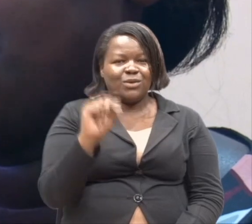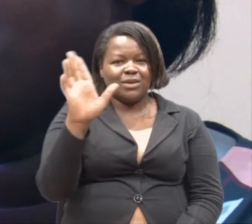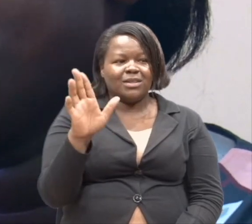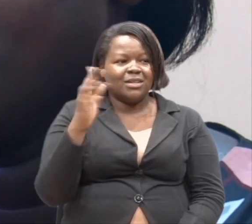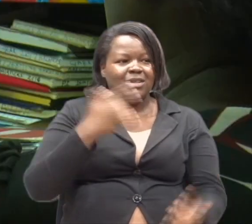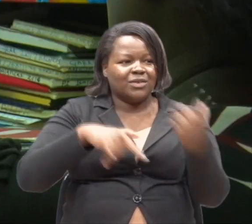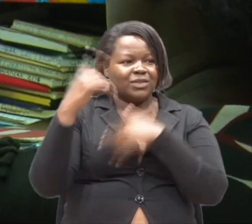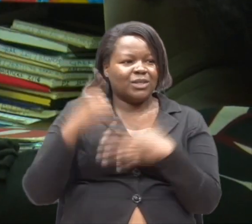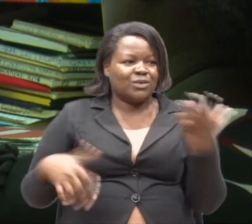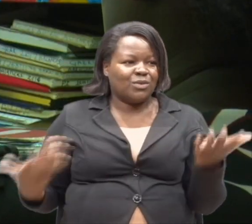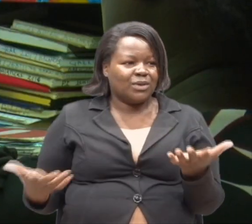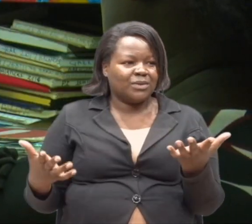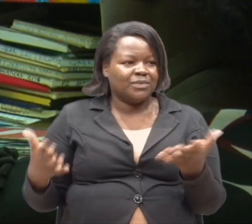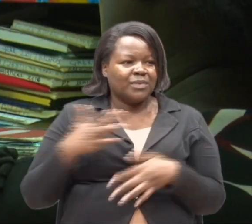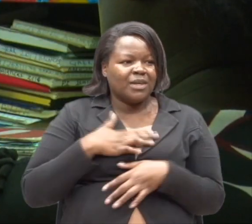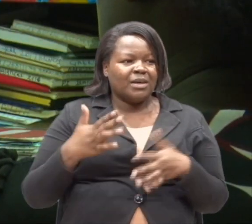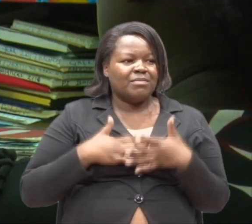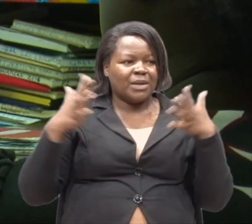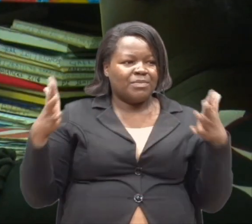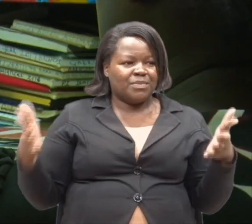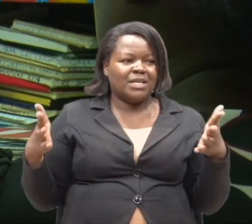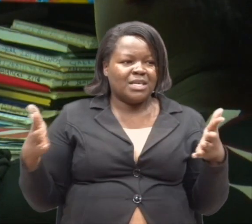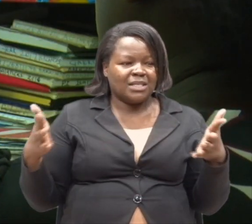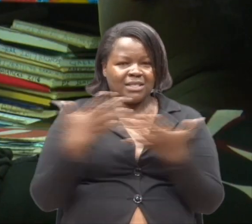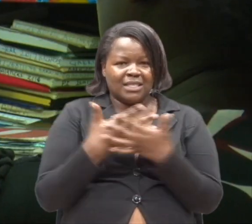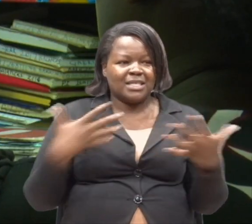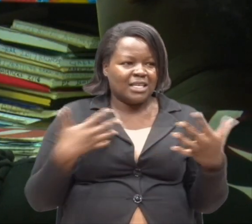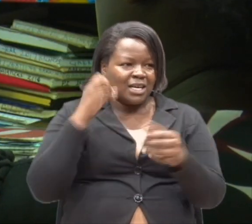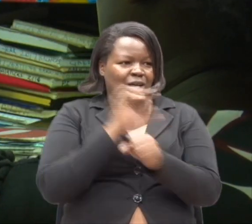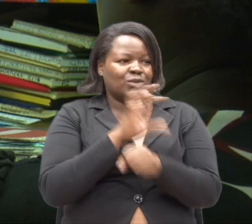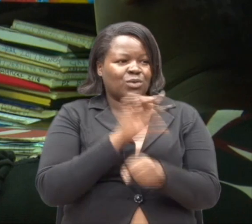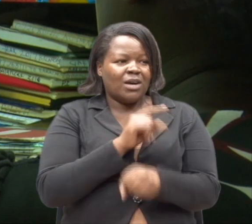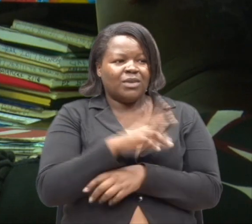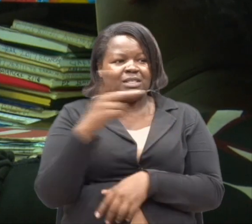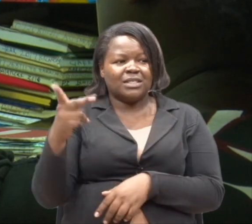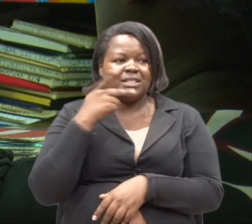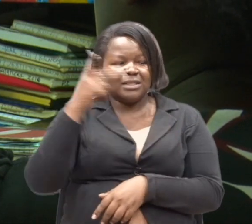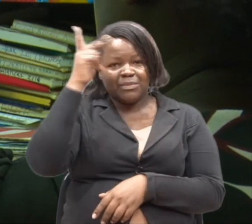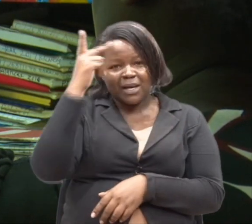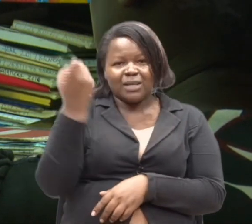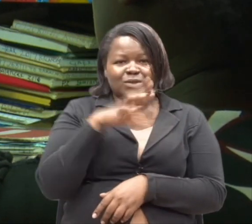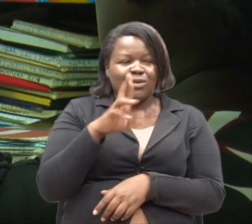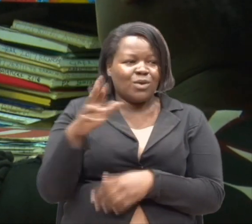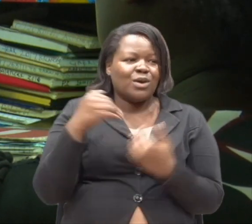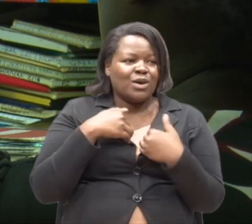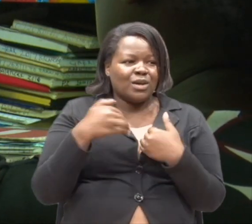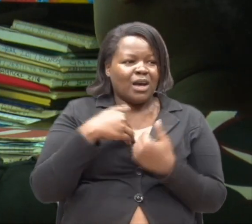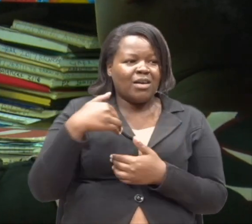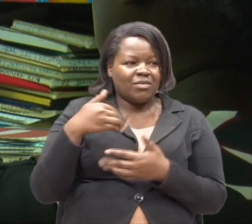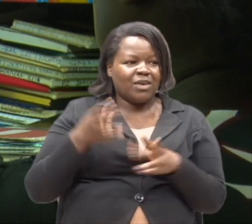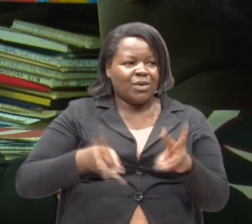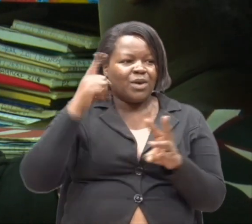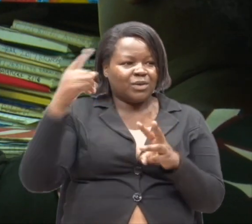upi? Shukumongo mkubwa ni kushauri wale wazazi ama wale ambu wana pitia hale ya